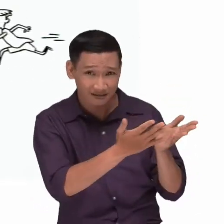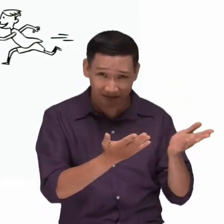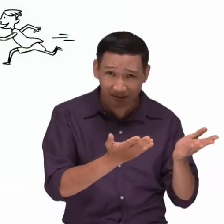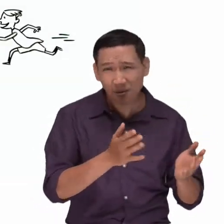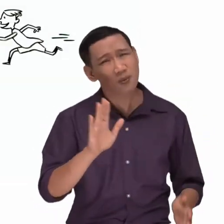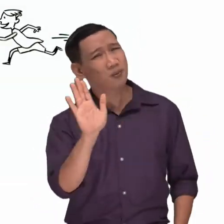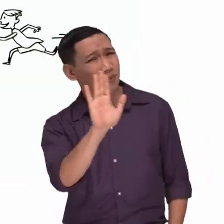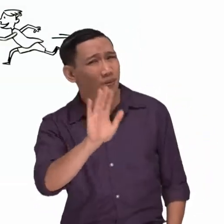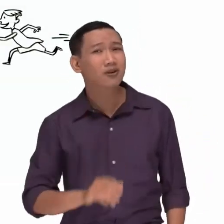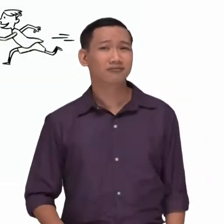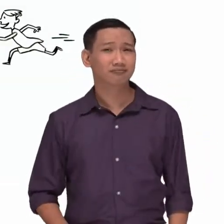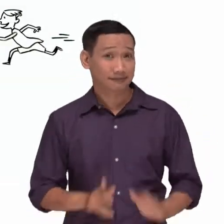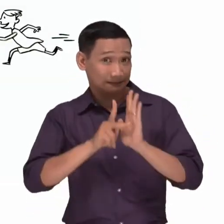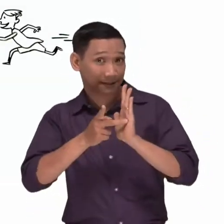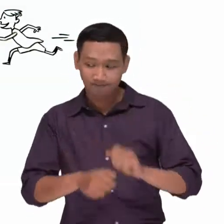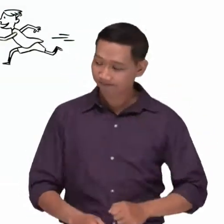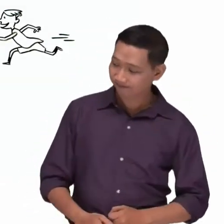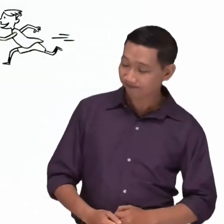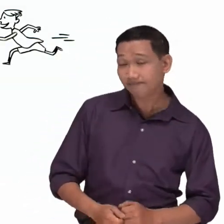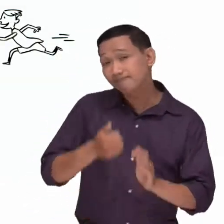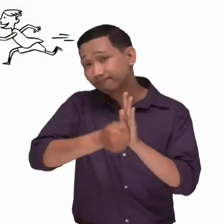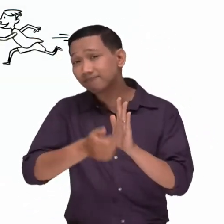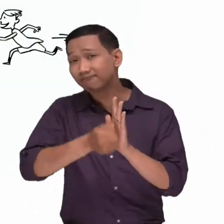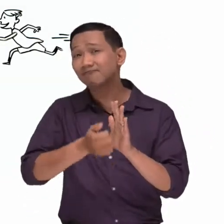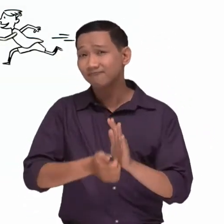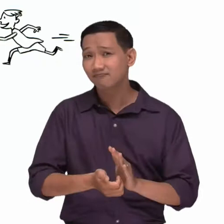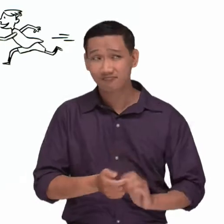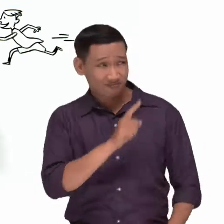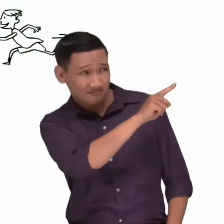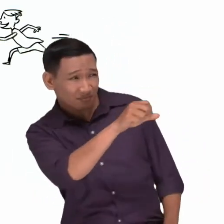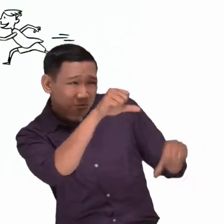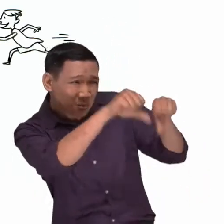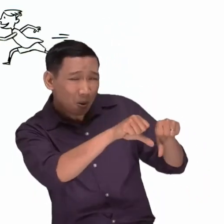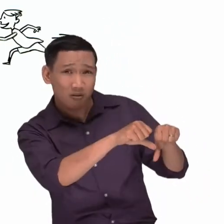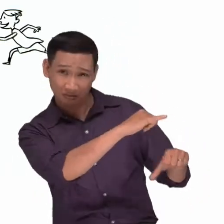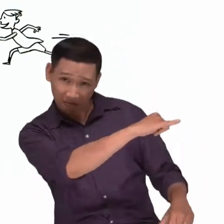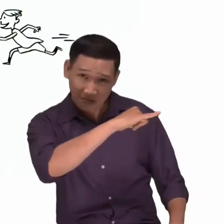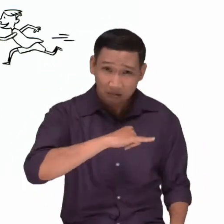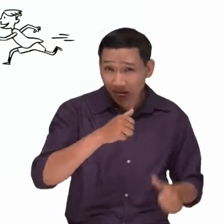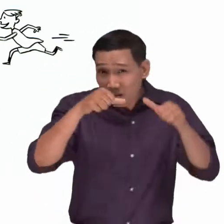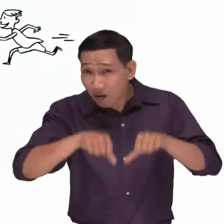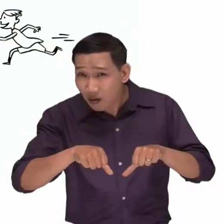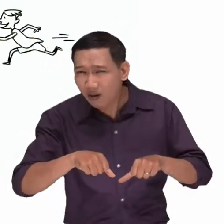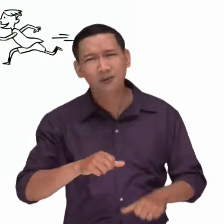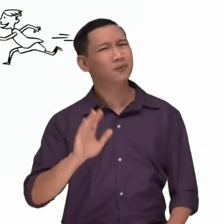Hãy subscribe cho kênh Ghiền Gõ Để không bỏ